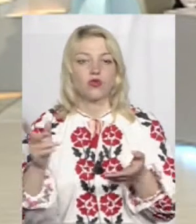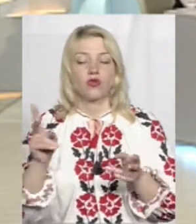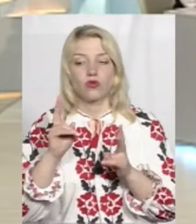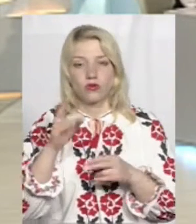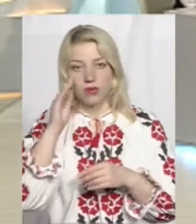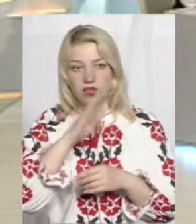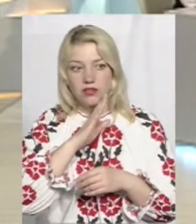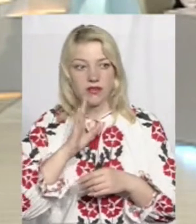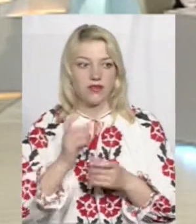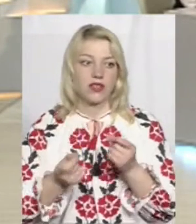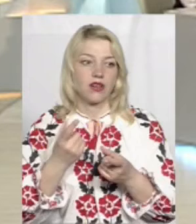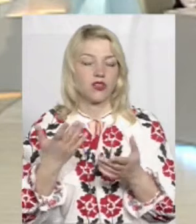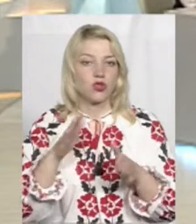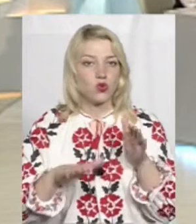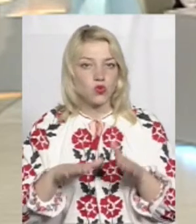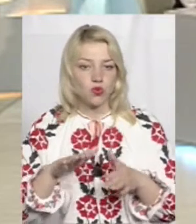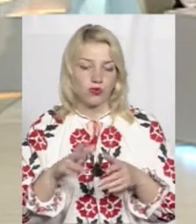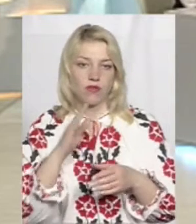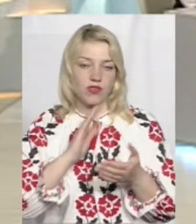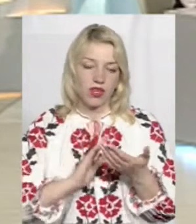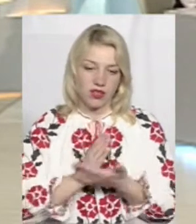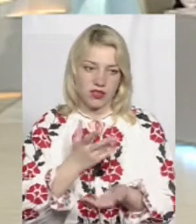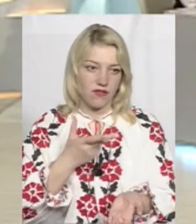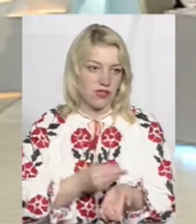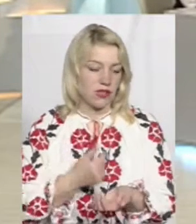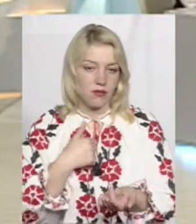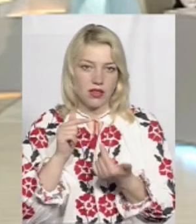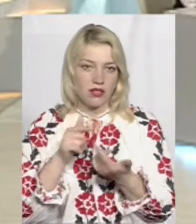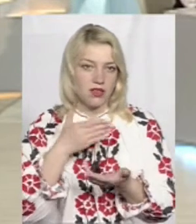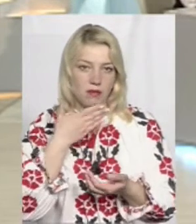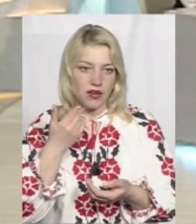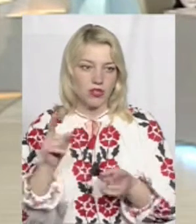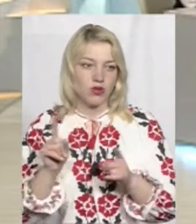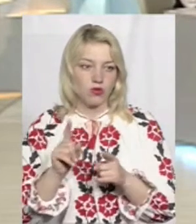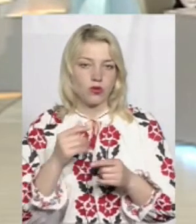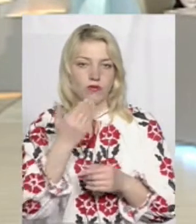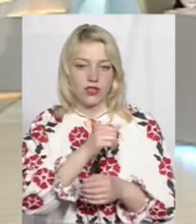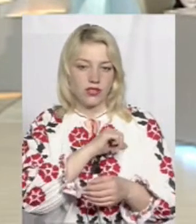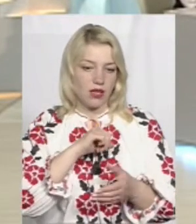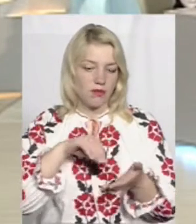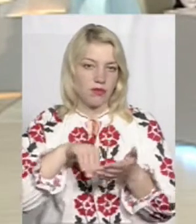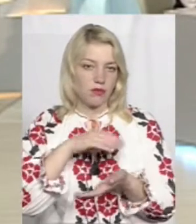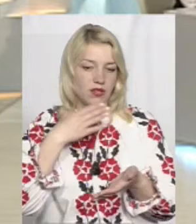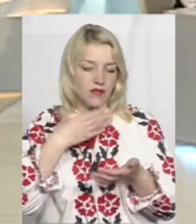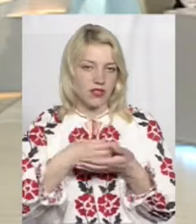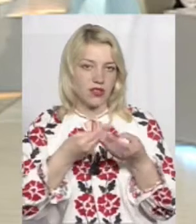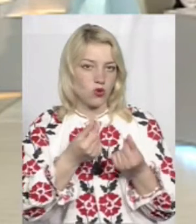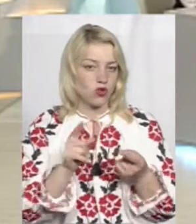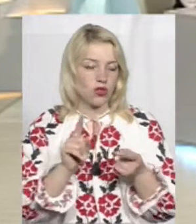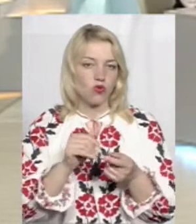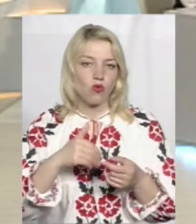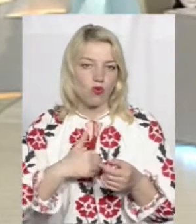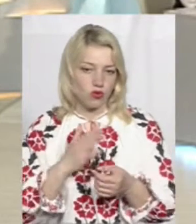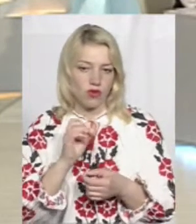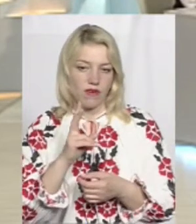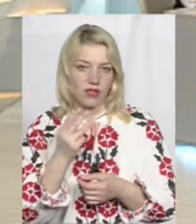батьків виникають якісь сумніви в якості вакцини, ми ж не заперечуємо про те, щоб вони придбали вакцину за власні кошти, ту, яку вони